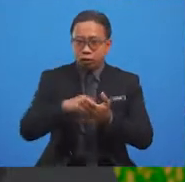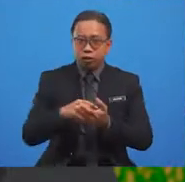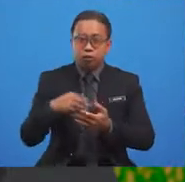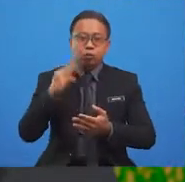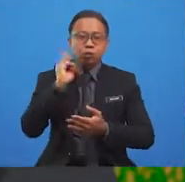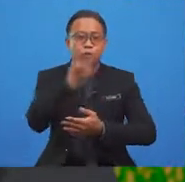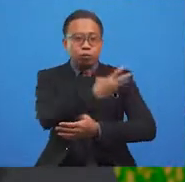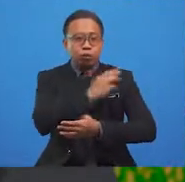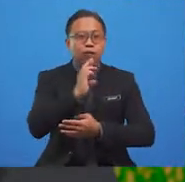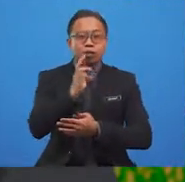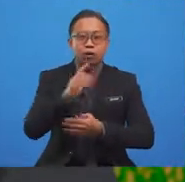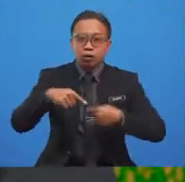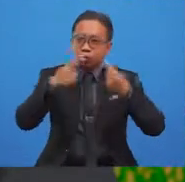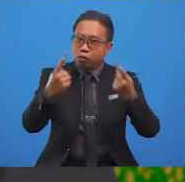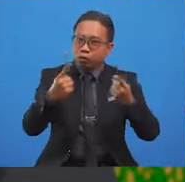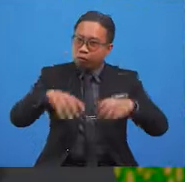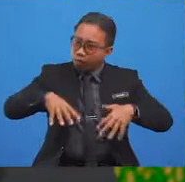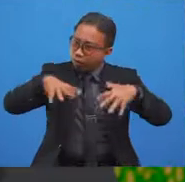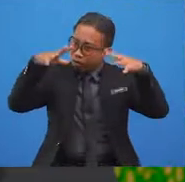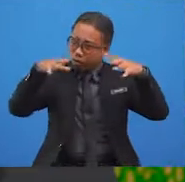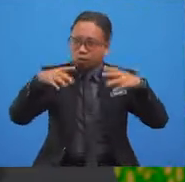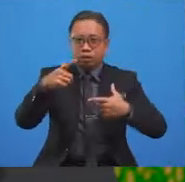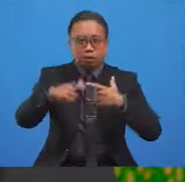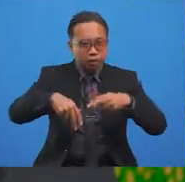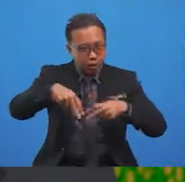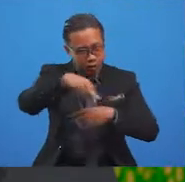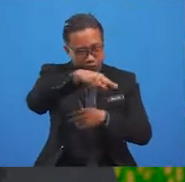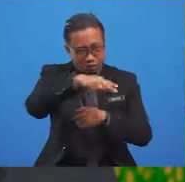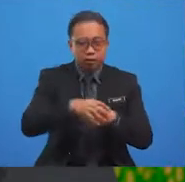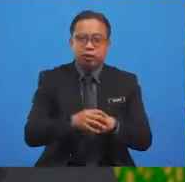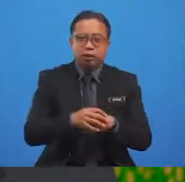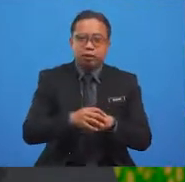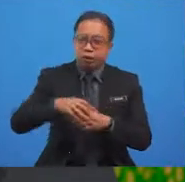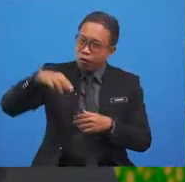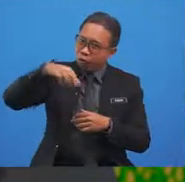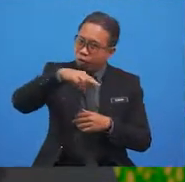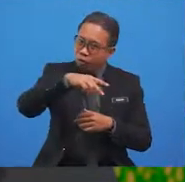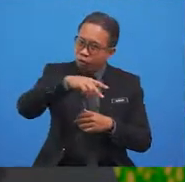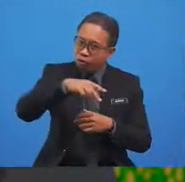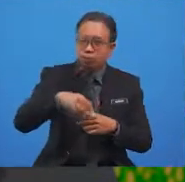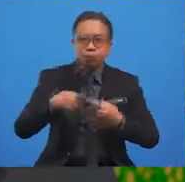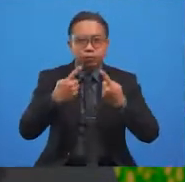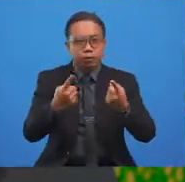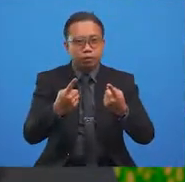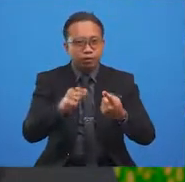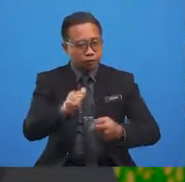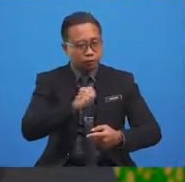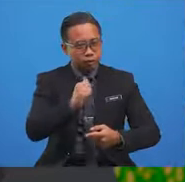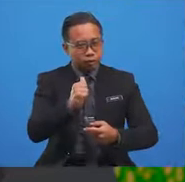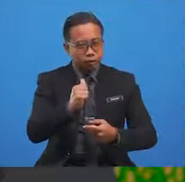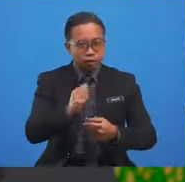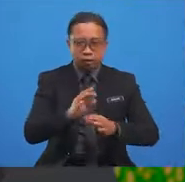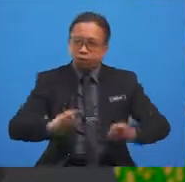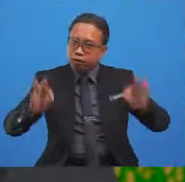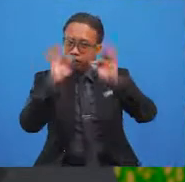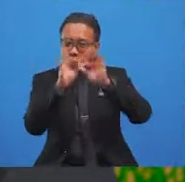menjadikan pelajaran magia. Dalam pelajaran kami akan membaca cerita menarik